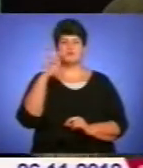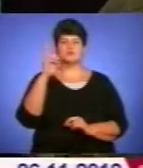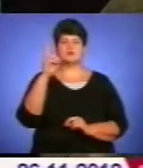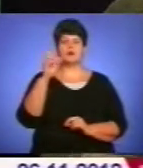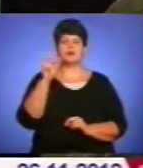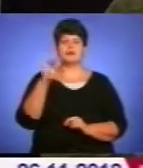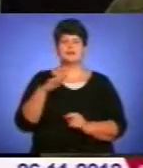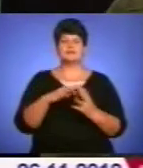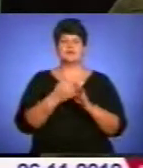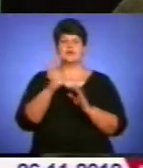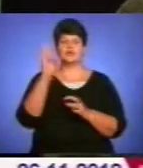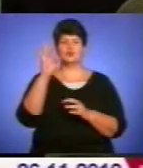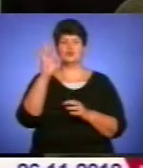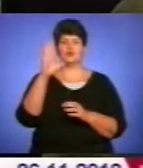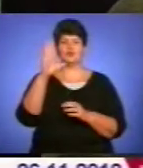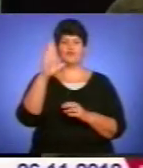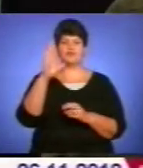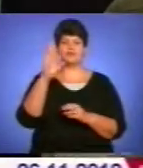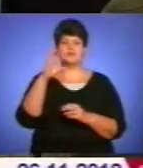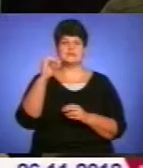Новосілка, де народився Михайло Якубович,